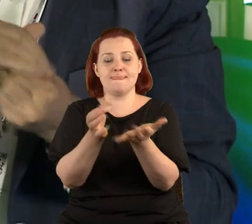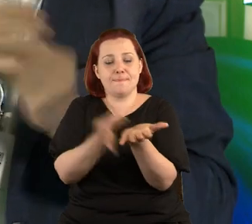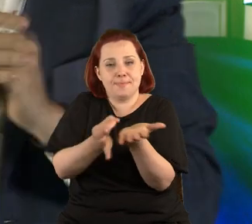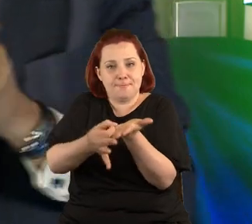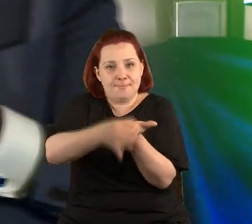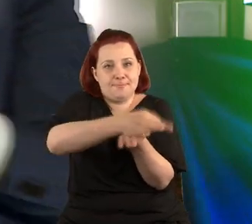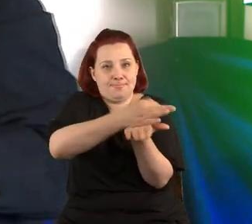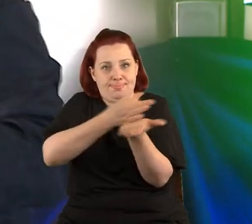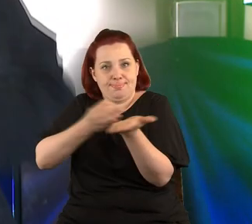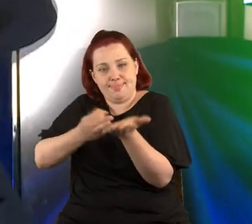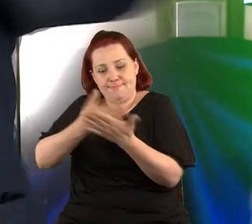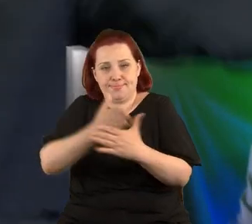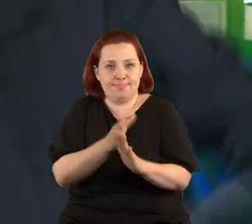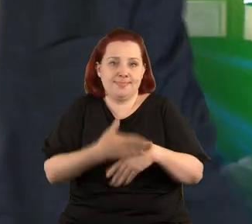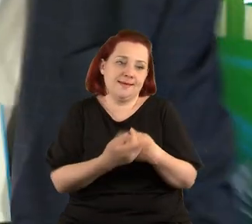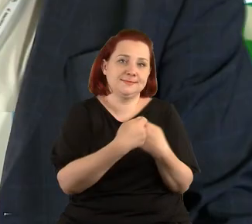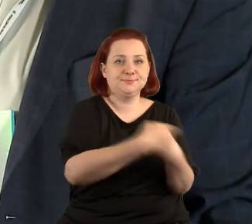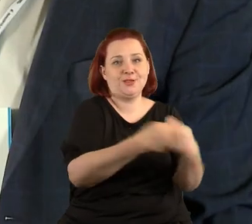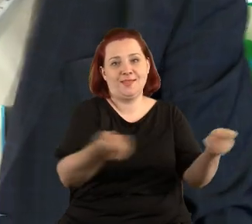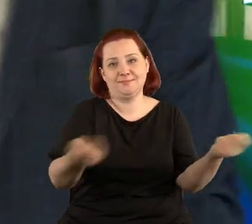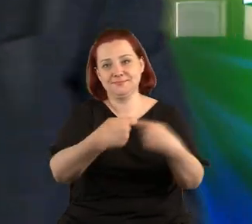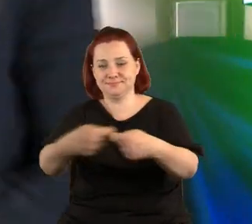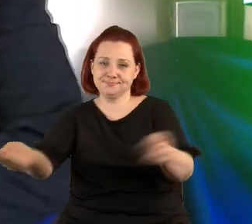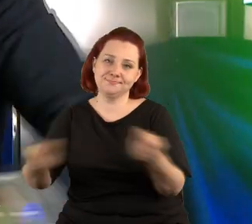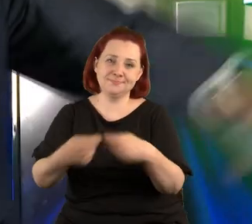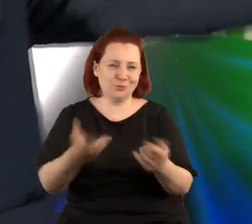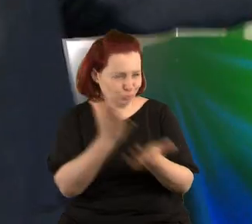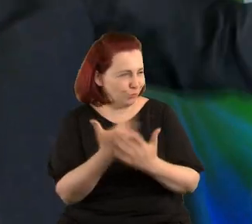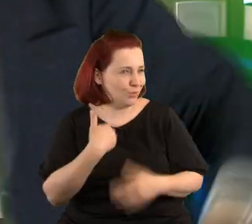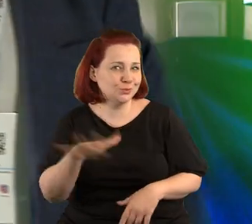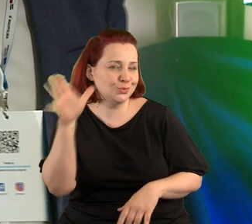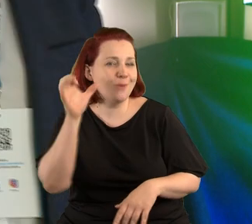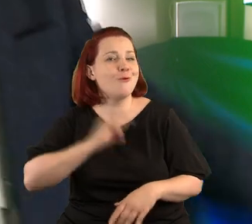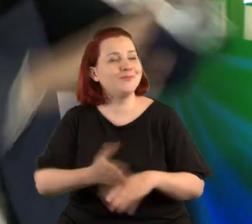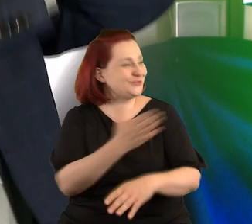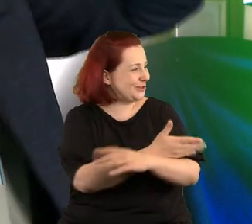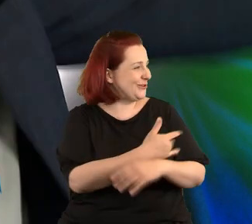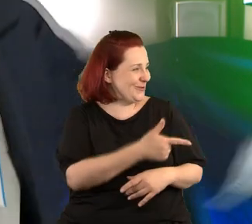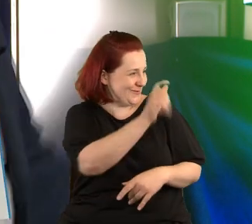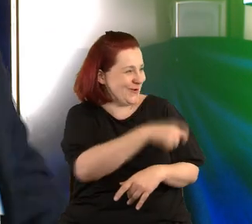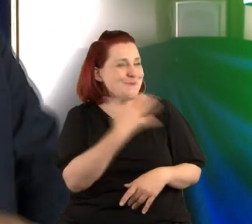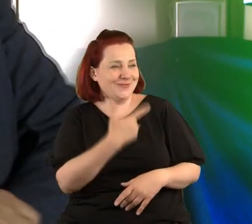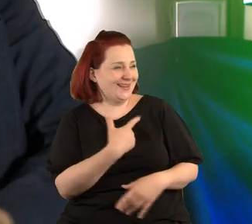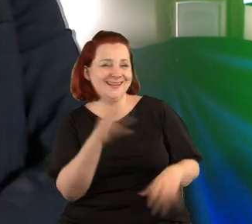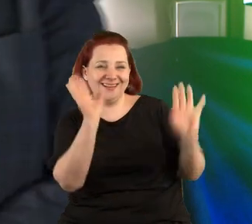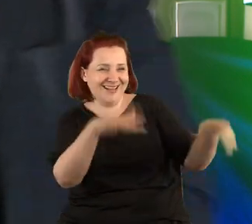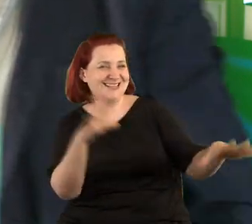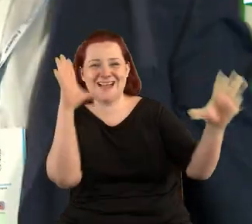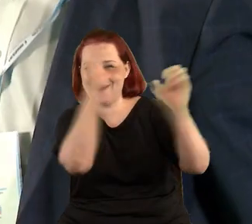i sprzedajemy. Już słyszałem od mojego przedmówcy zapomnij chłopcze